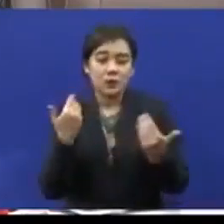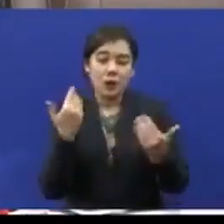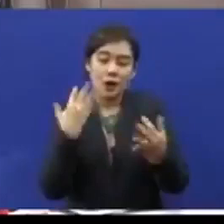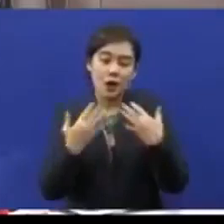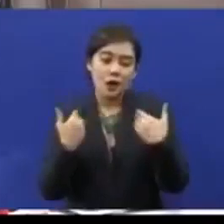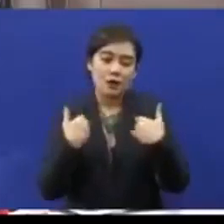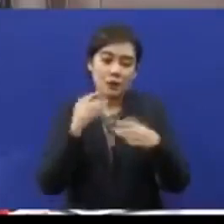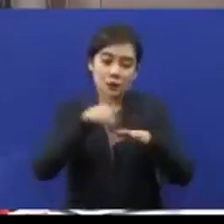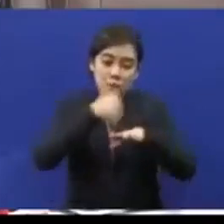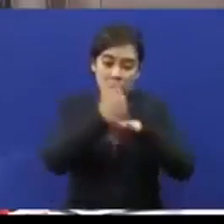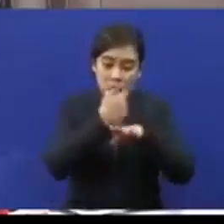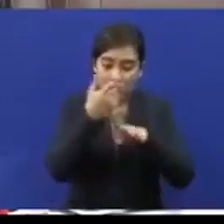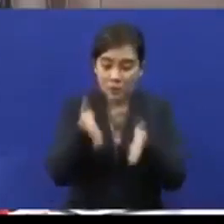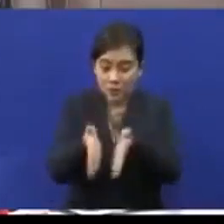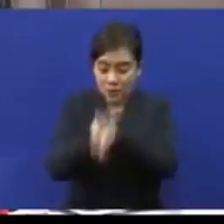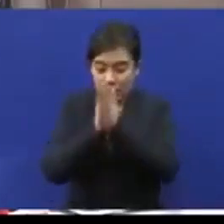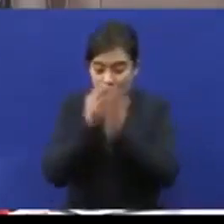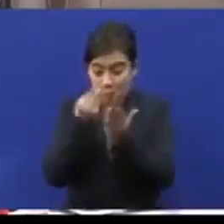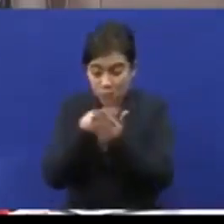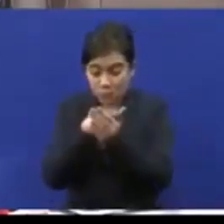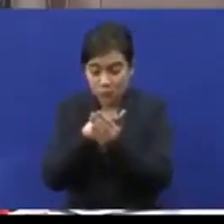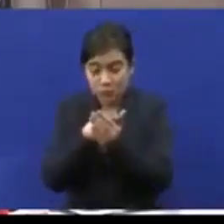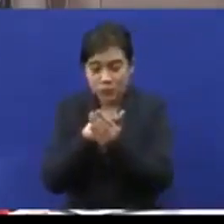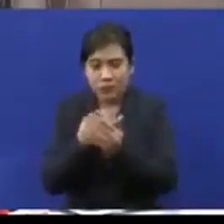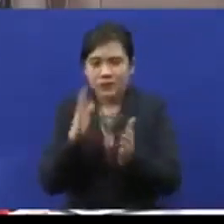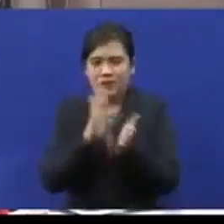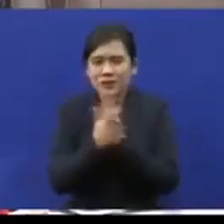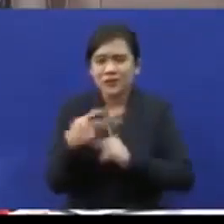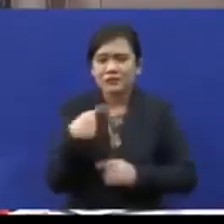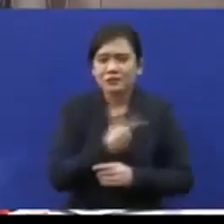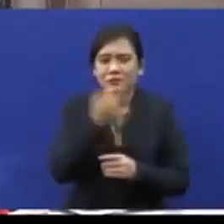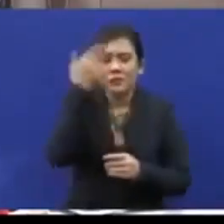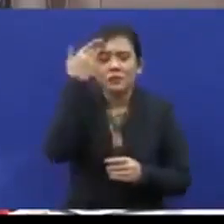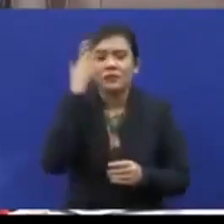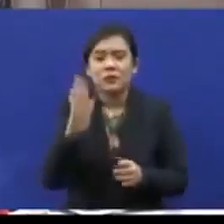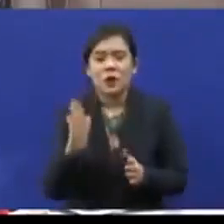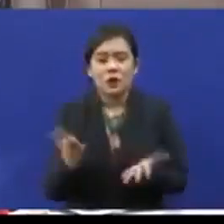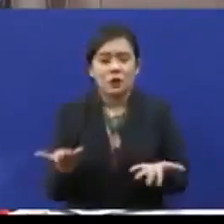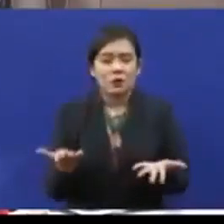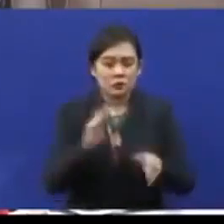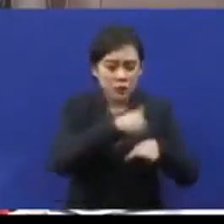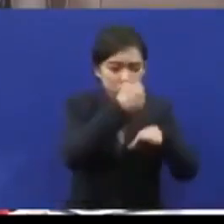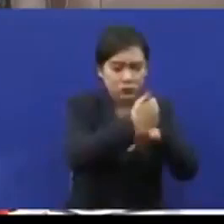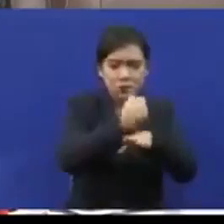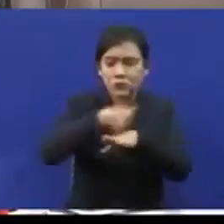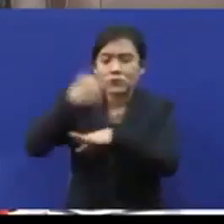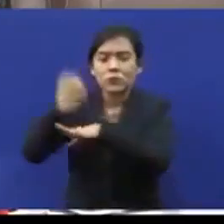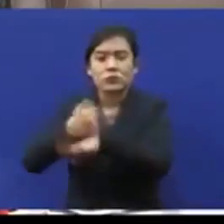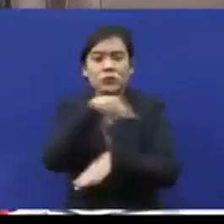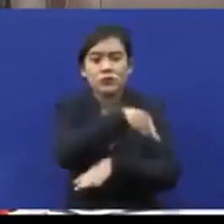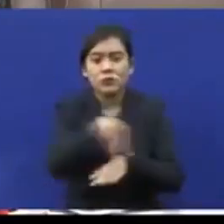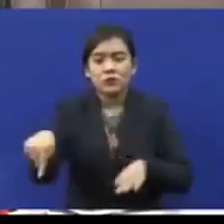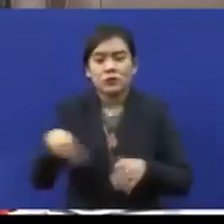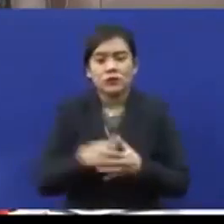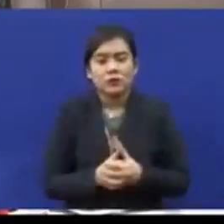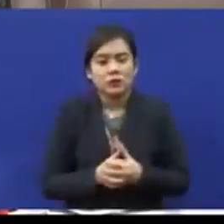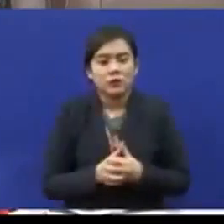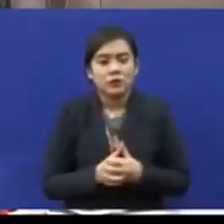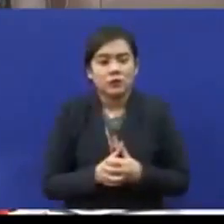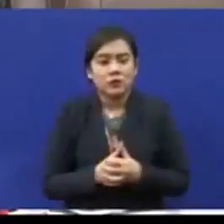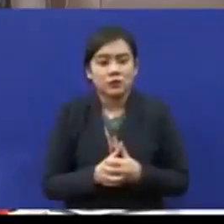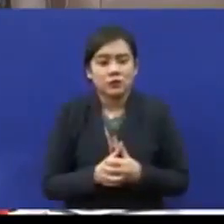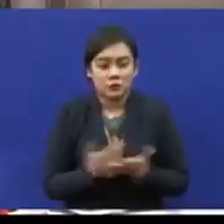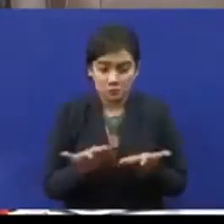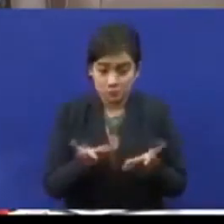memohon peruntukan daripada kita kita tidak tahu sama ada pertubuhan-pertubuhan ini ataupun organisasi ini adalah